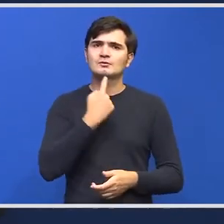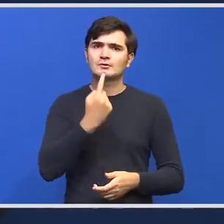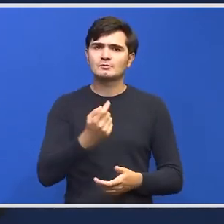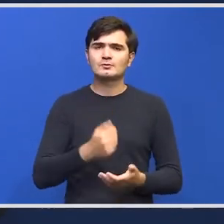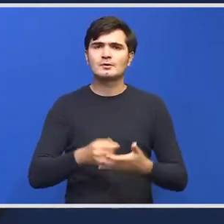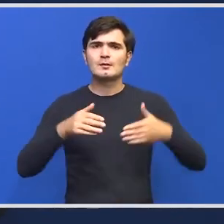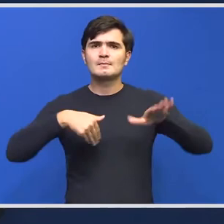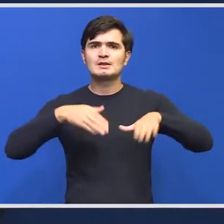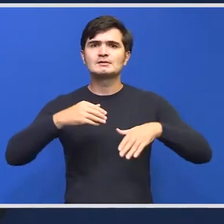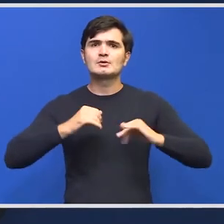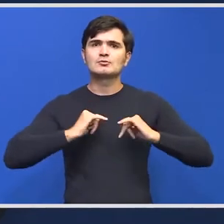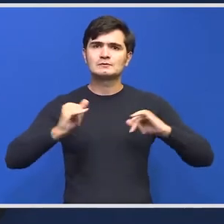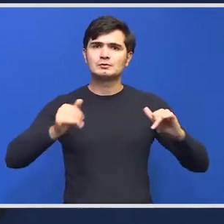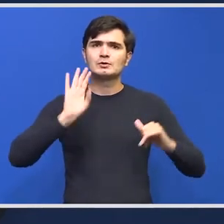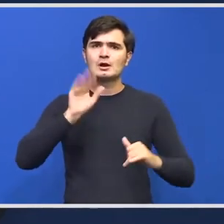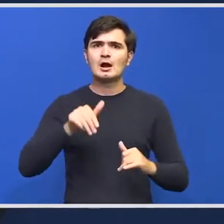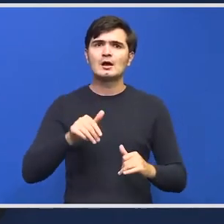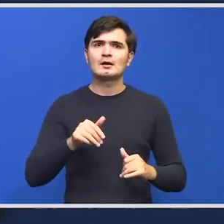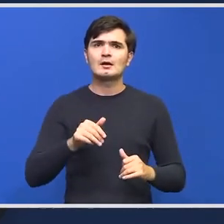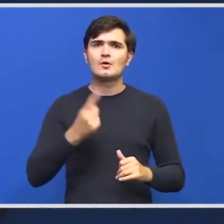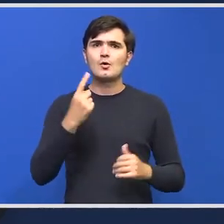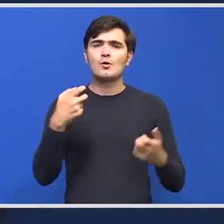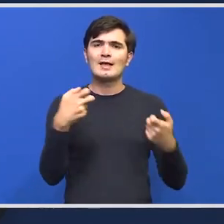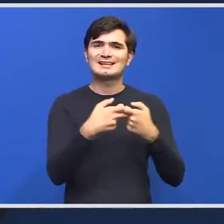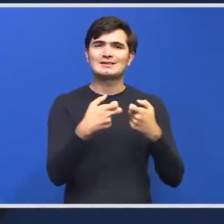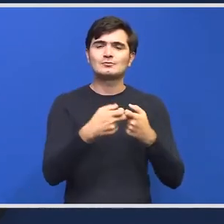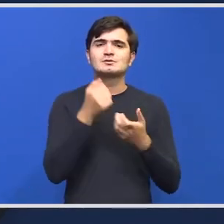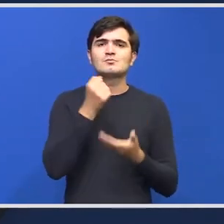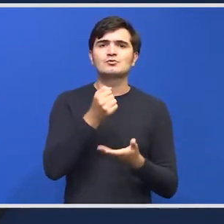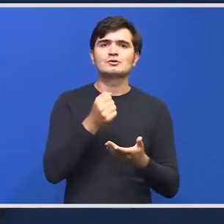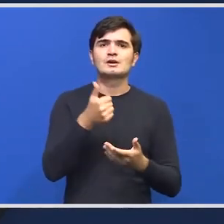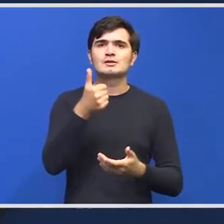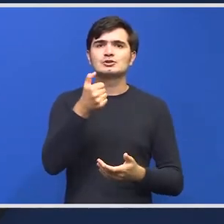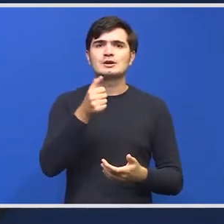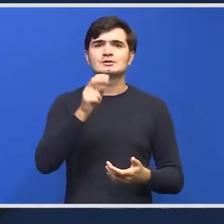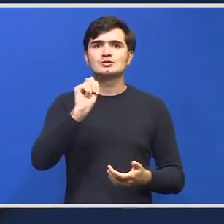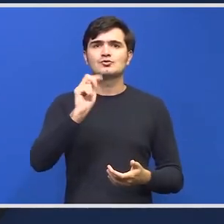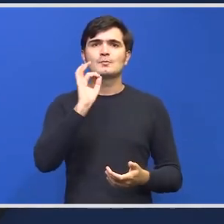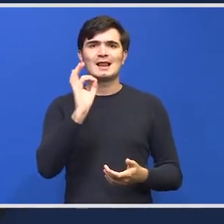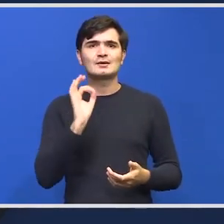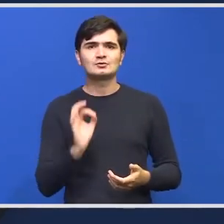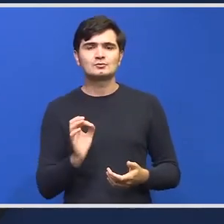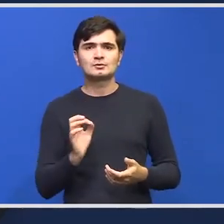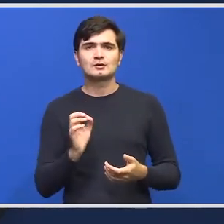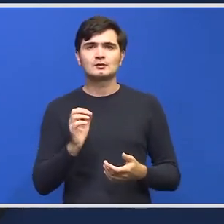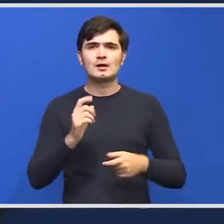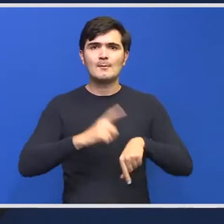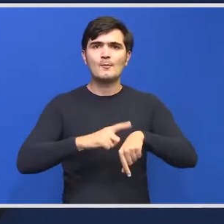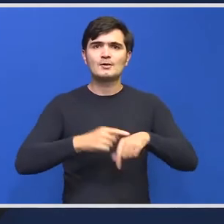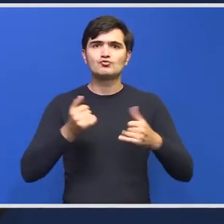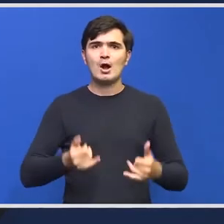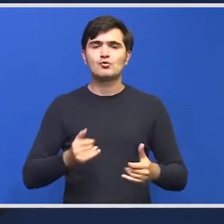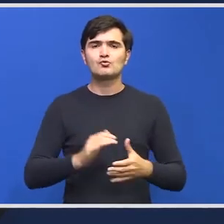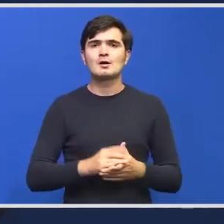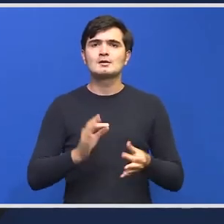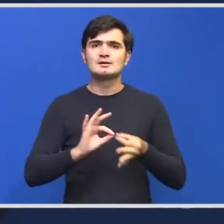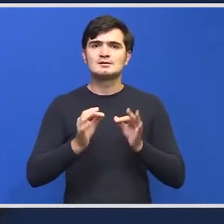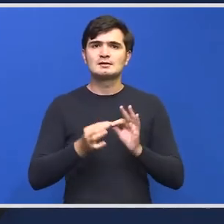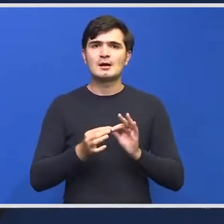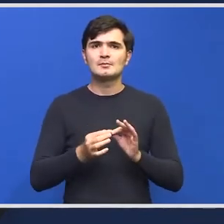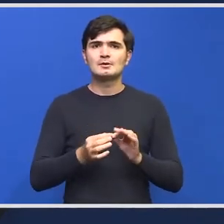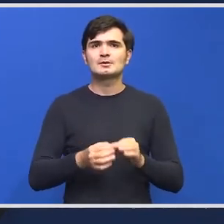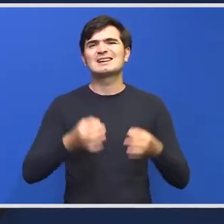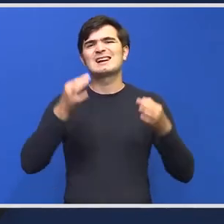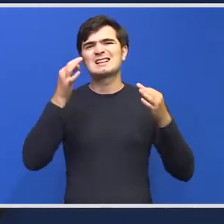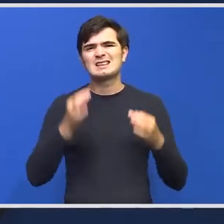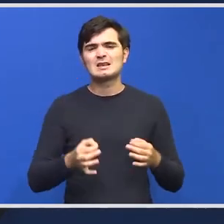Dezvoltării are o execuție bugetară de 68% la zi, ceea ce înseamnă că în mod